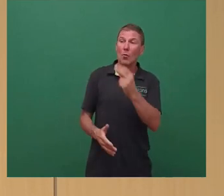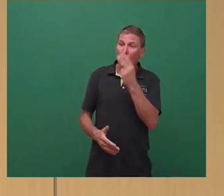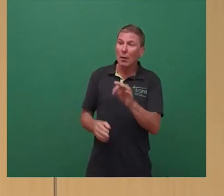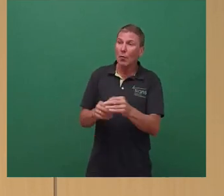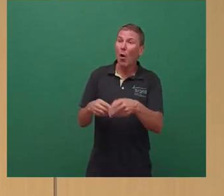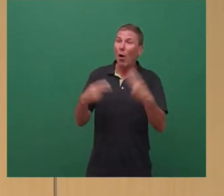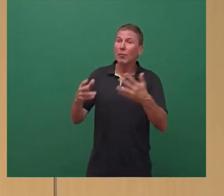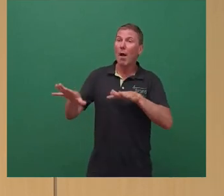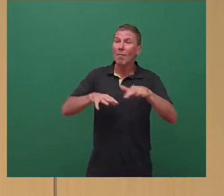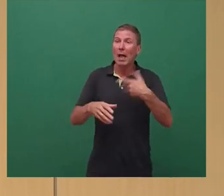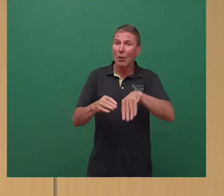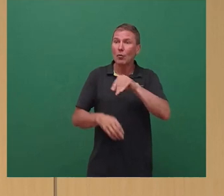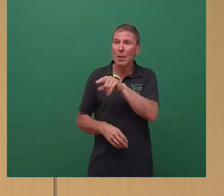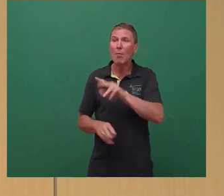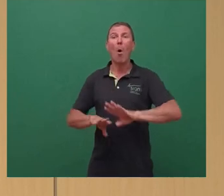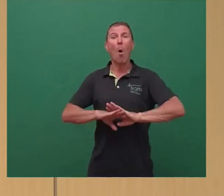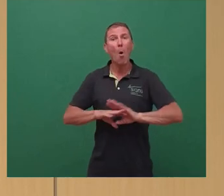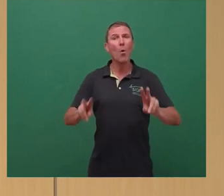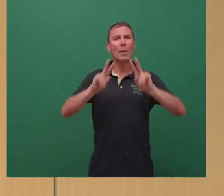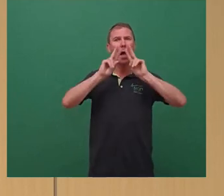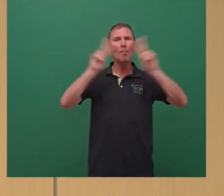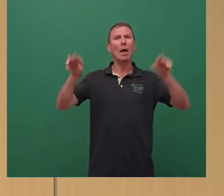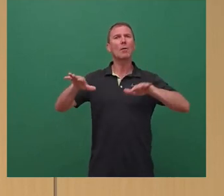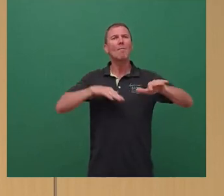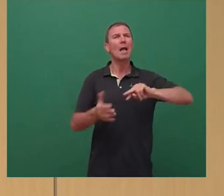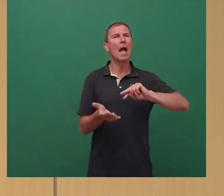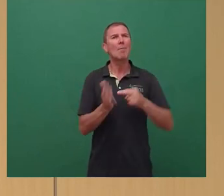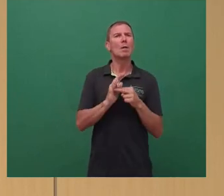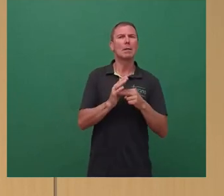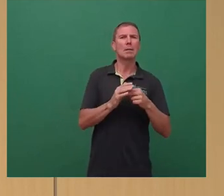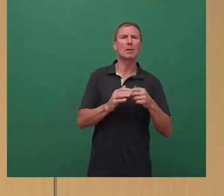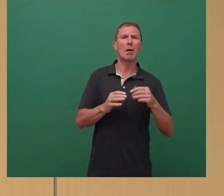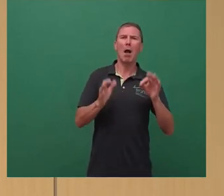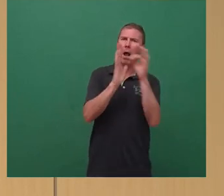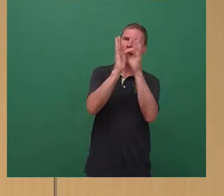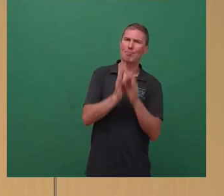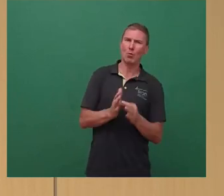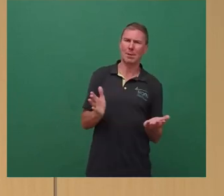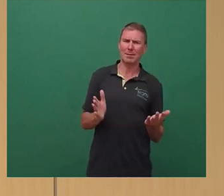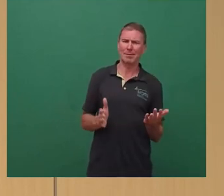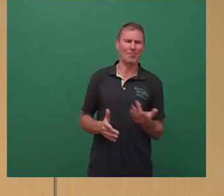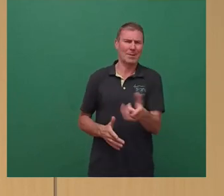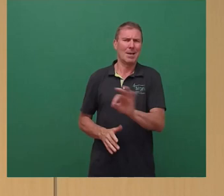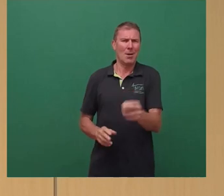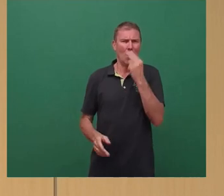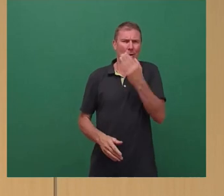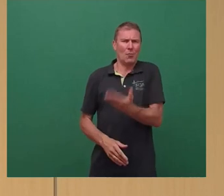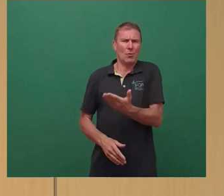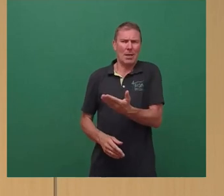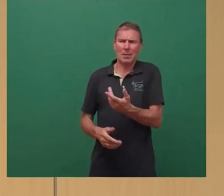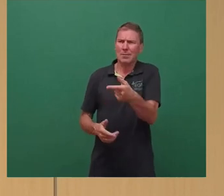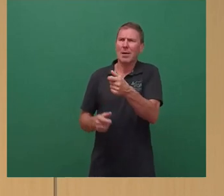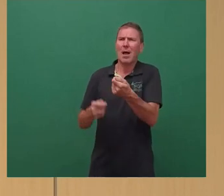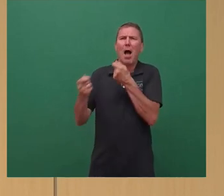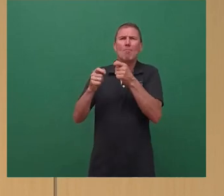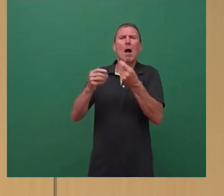Verkehrsunternehmen ohne Berücksichtigung verkehrspolitischer Aspekte. Diese Gutachten und diese Beratungsunternehmen